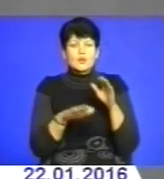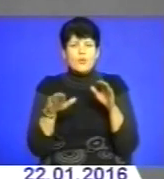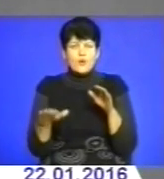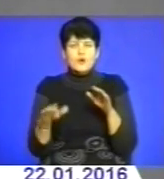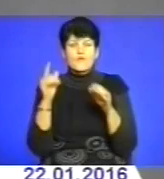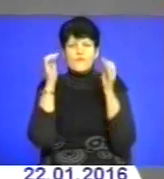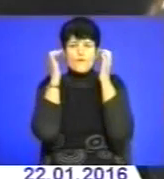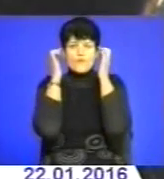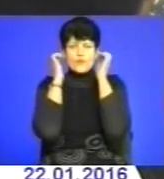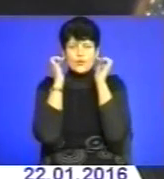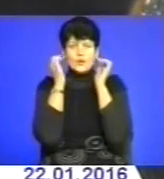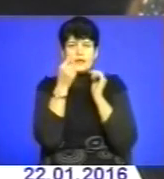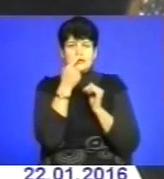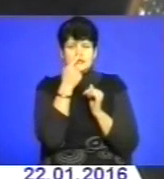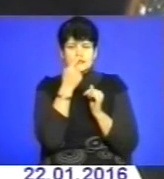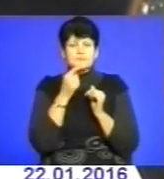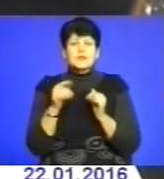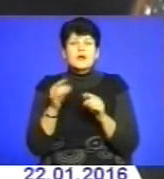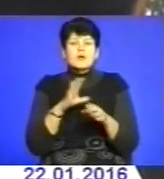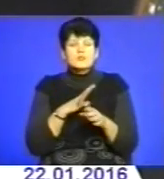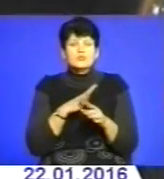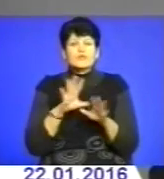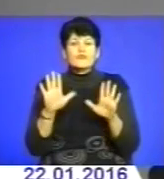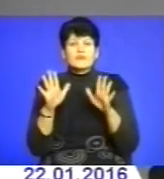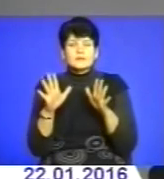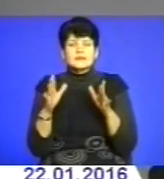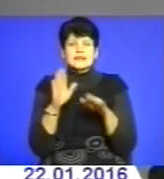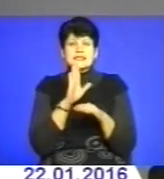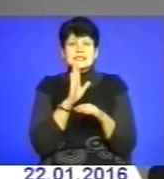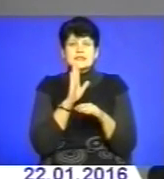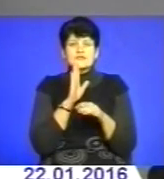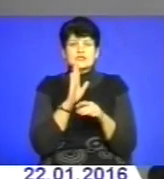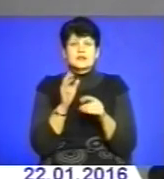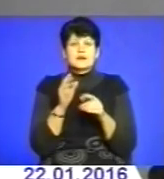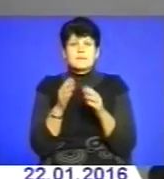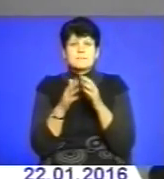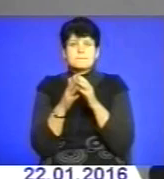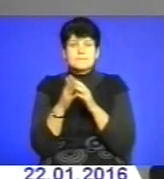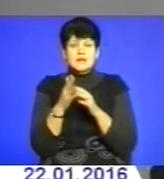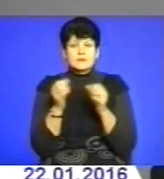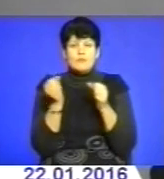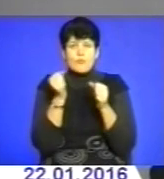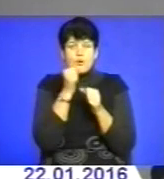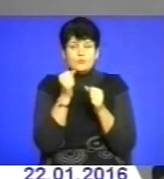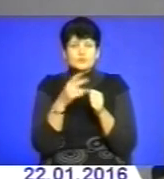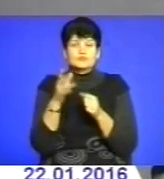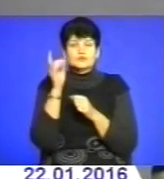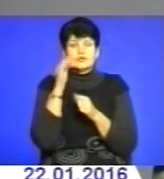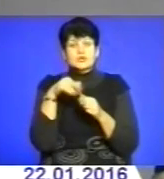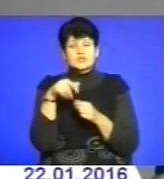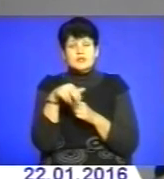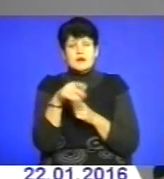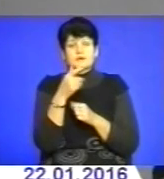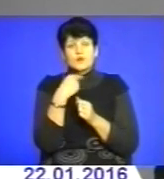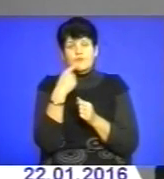вуха, ніс. Недавно був такий випадок, молода дівчина відморожила собі непоправно пальчики, тому що оголеною рукою йшла і на морозі